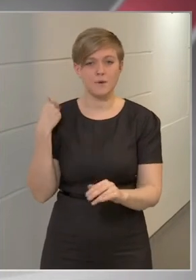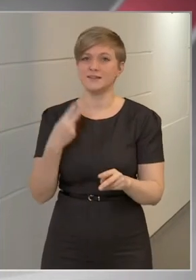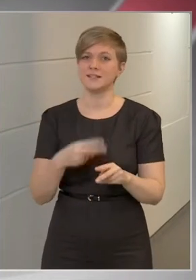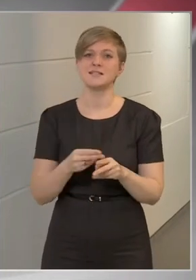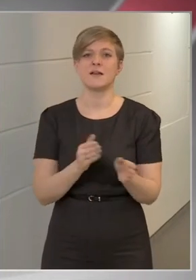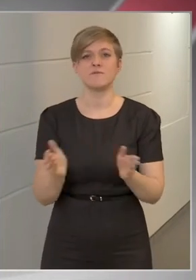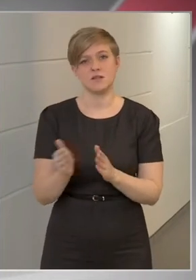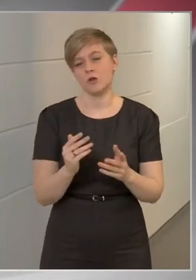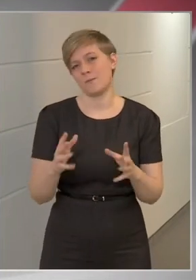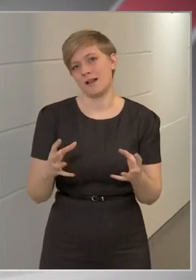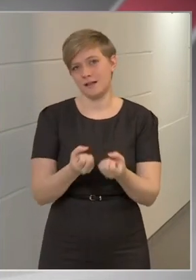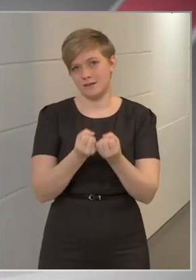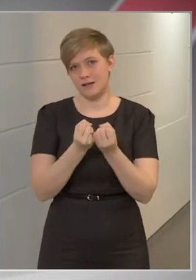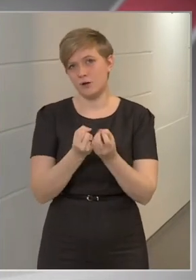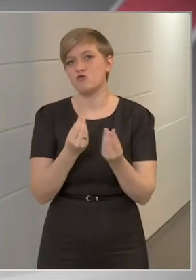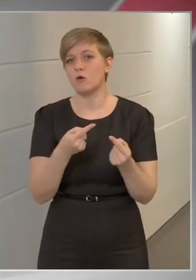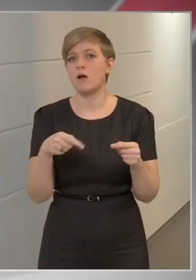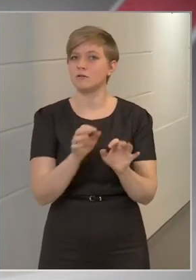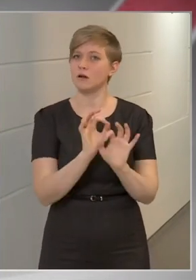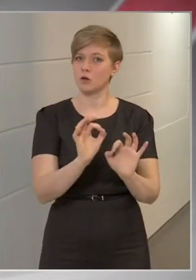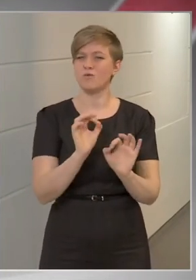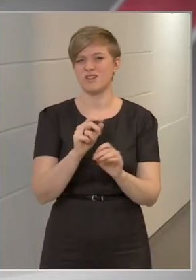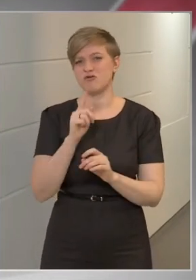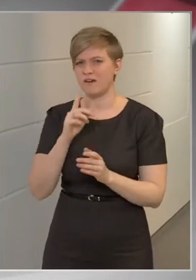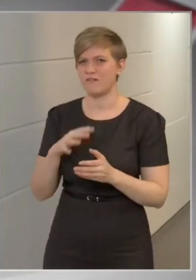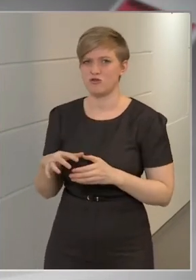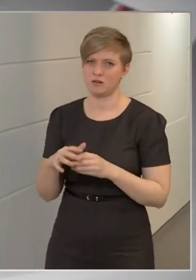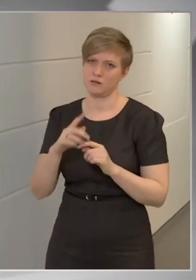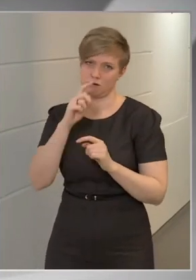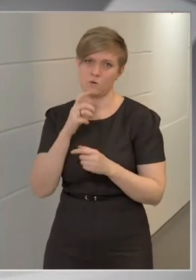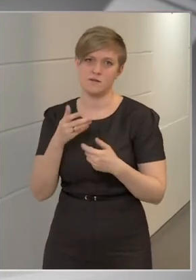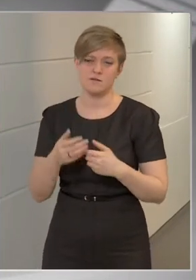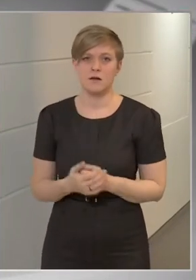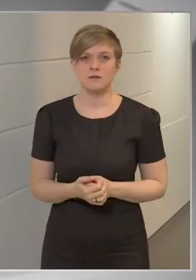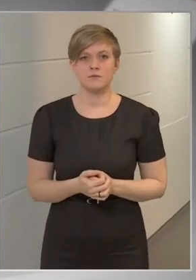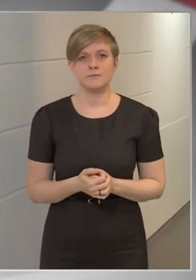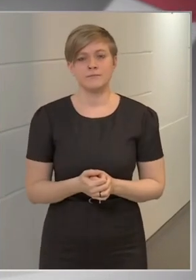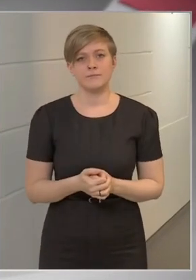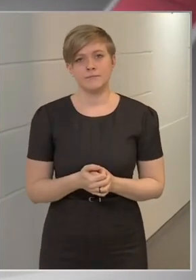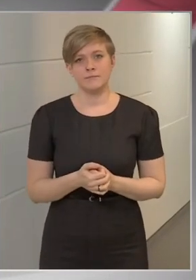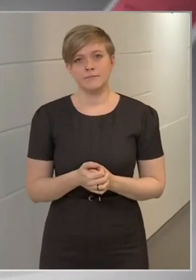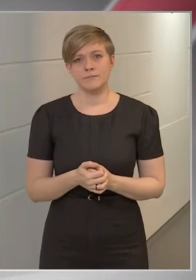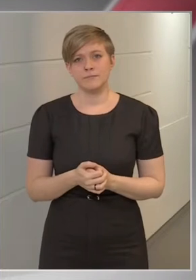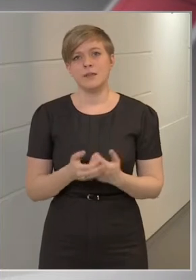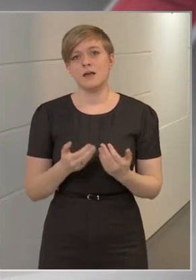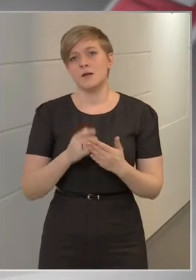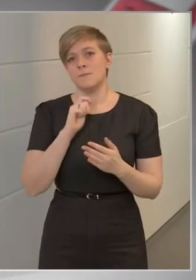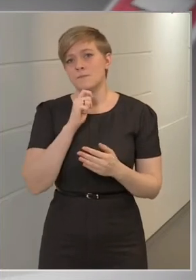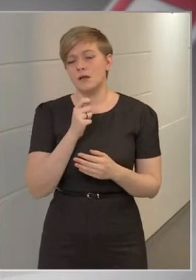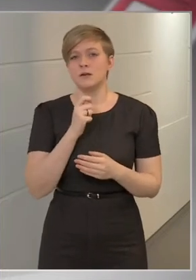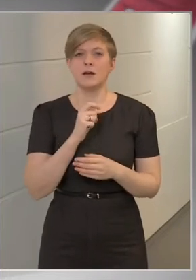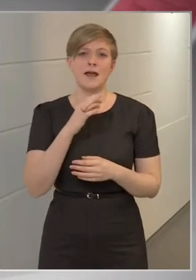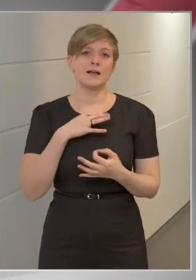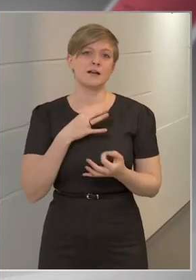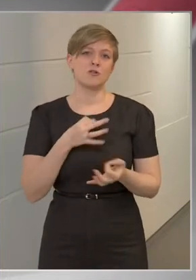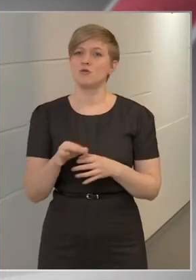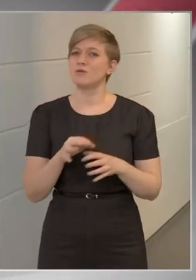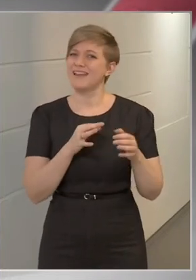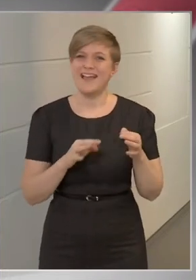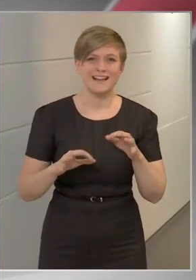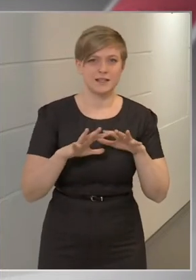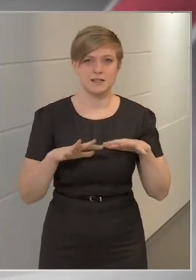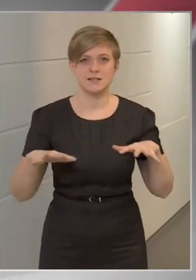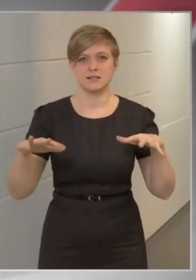amelyek rétrejönnek, sokaknak jók és keveseknek rosszak, azok a magyar egészségügy egészének